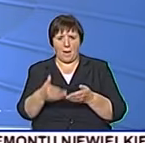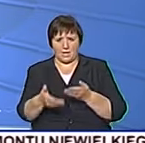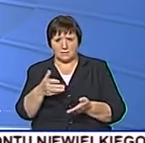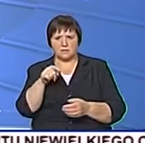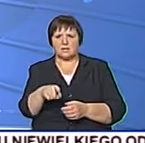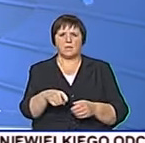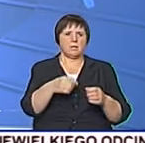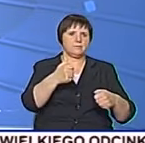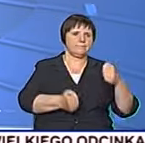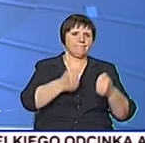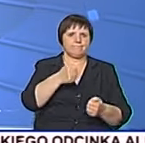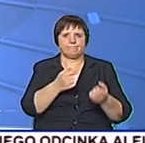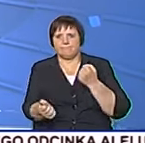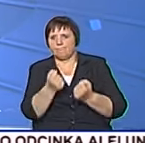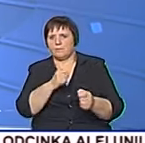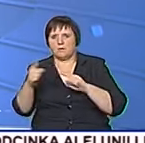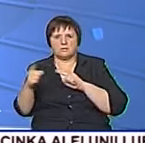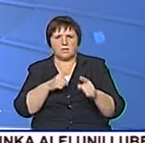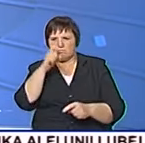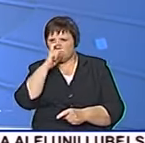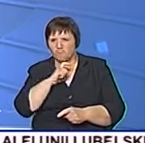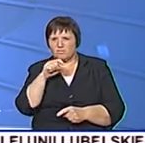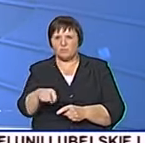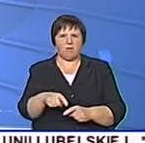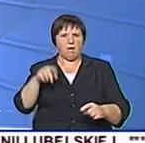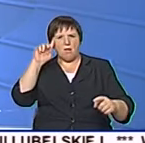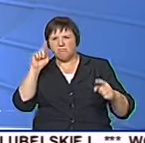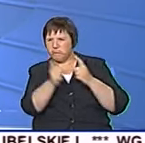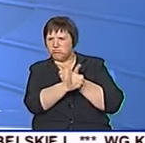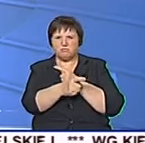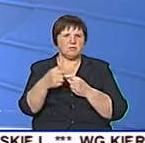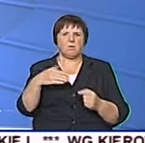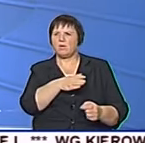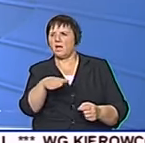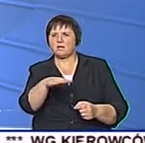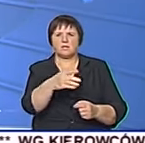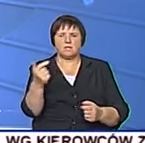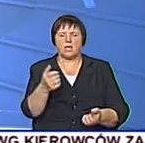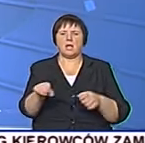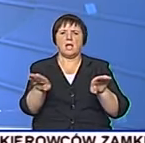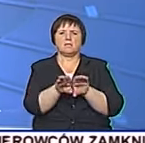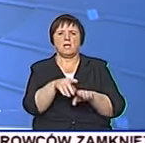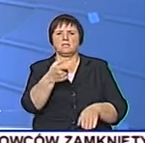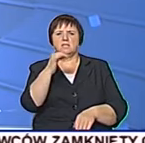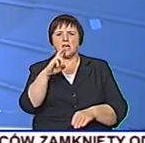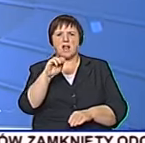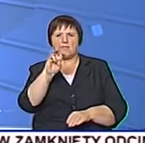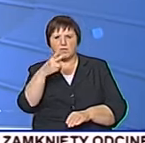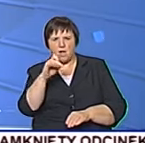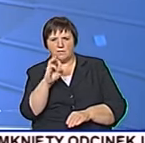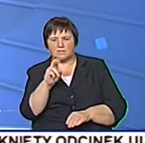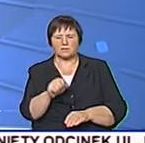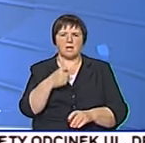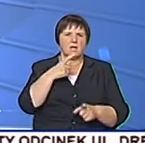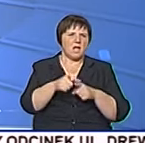niespodzianek. Niewłaściwe oznakowanie, które zamiast wskazywać drogę myliło, zamknięty odcinek drewnowskiej i brak informacji na ten temat.